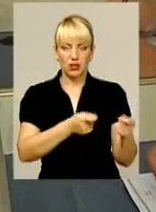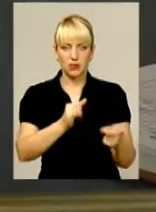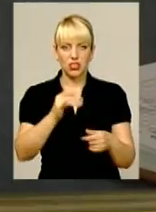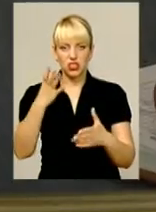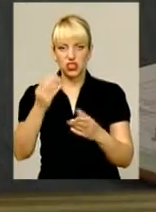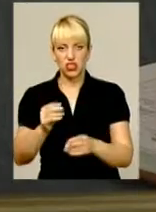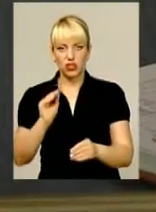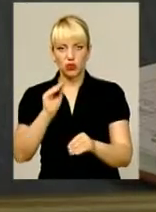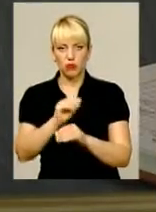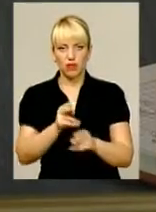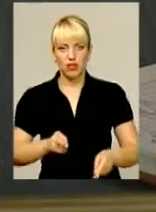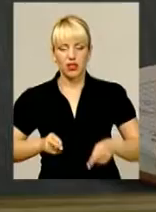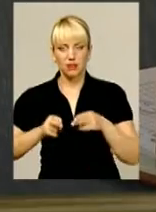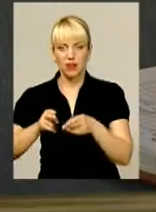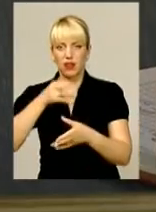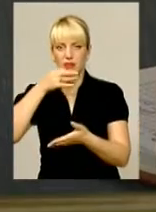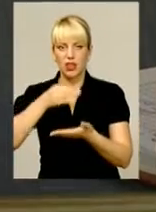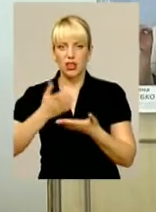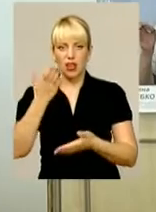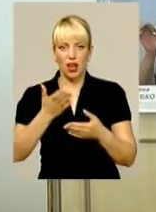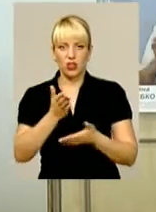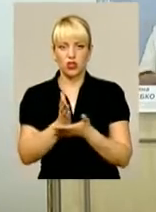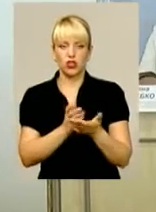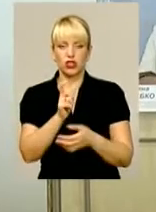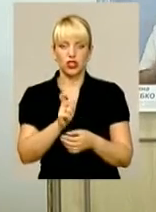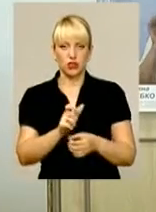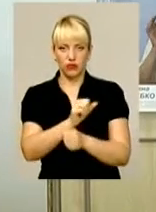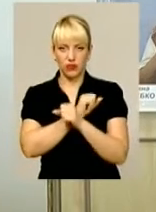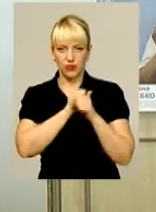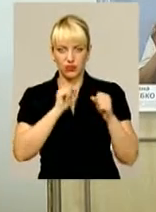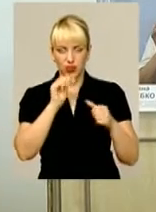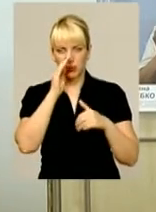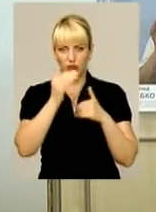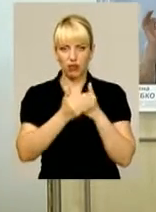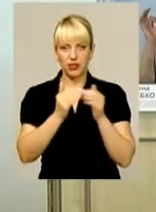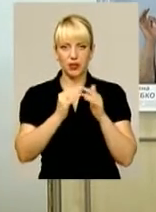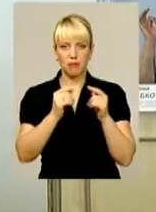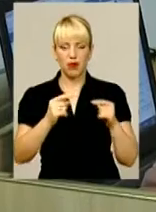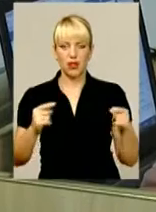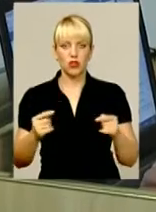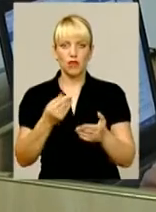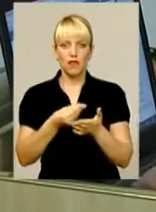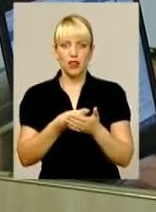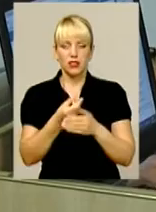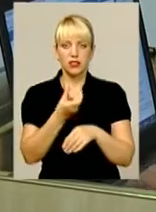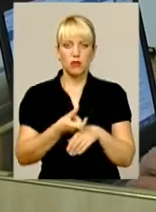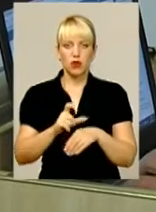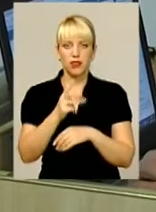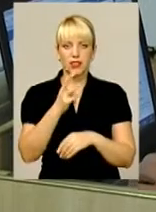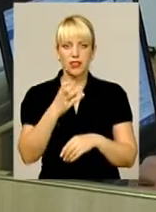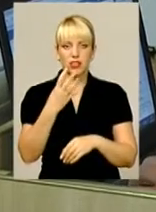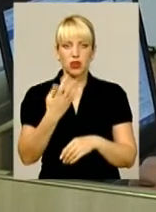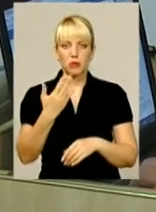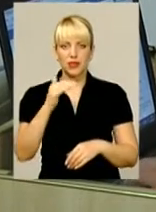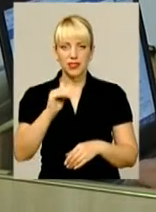кримінально. Тож, якщо чиновник таки наважиться приховати майно вартістю понад 345 тисяч гривень, йому світитиме